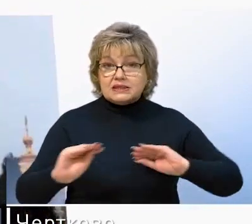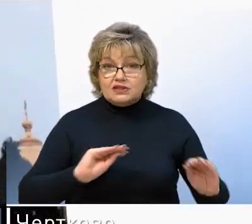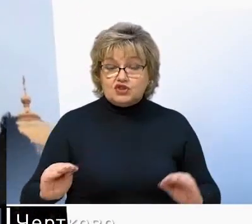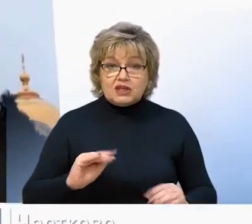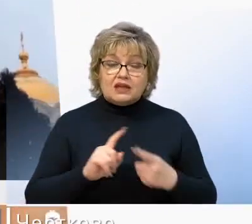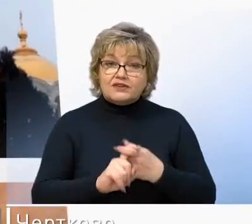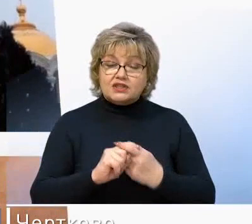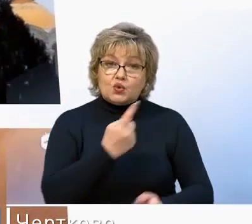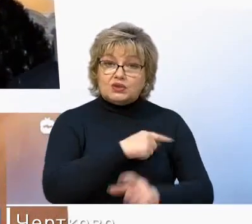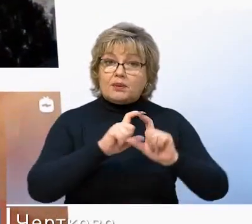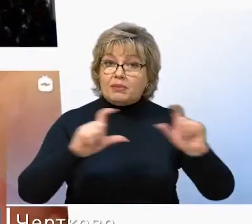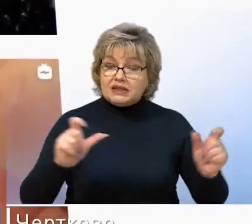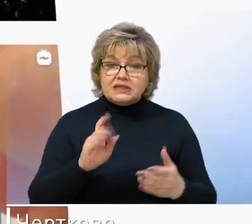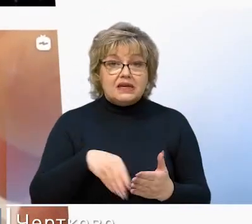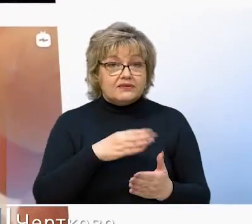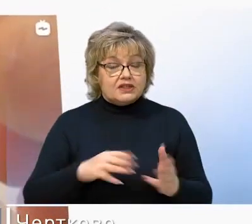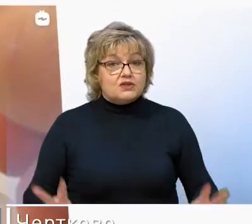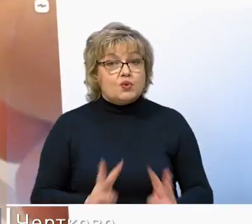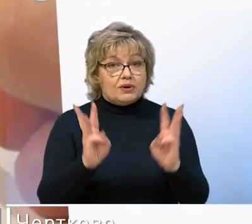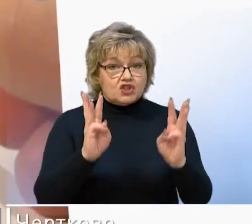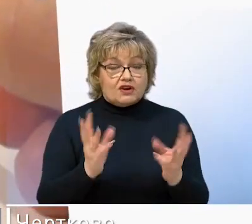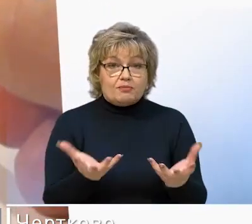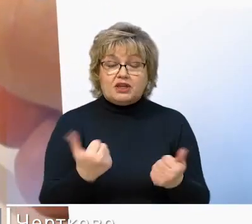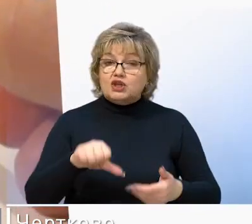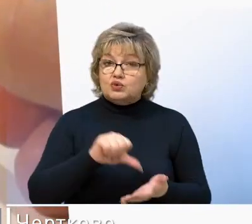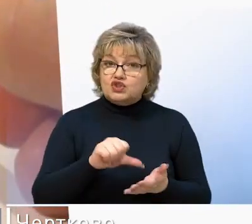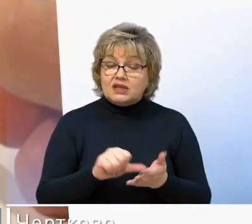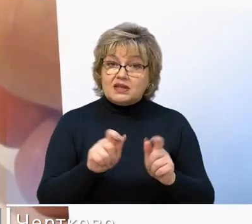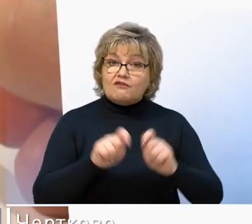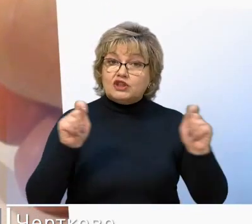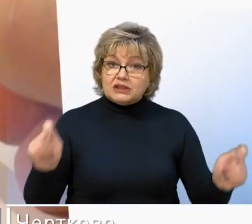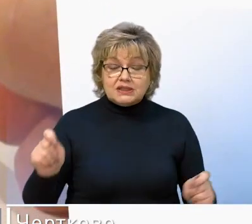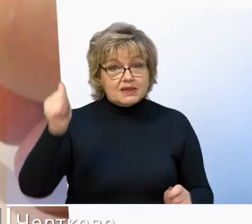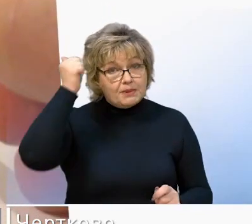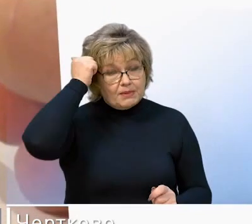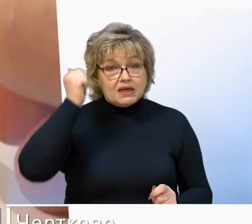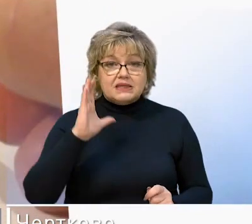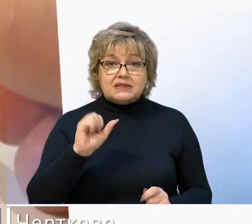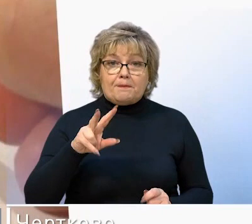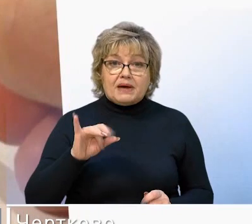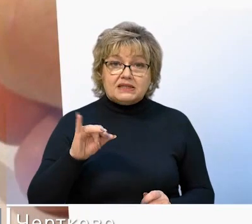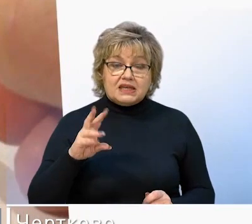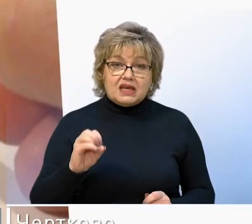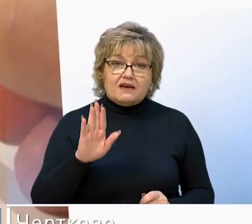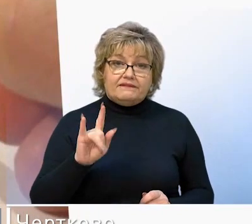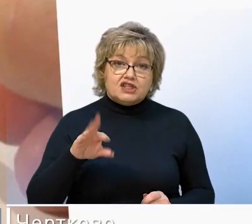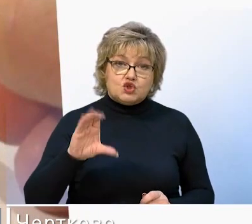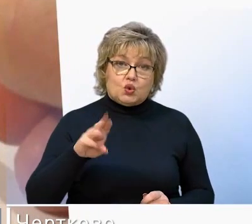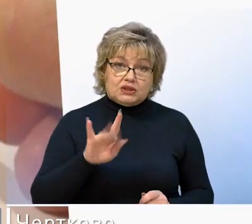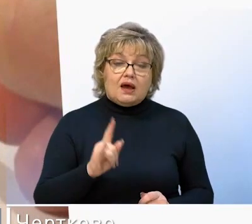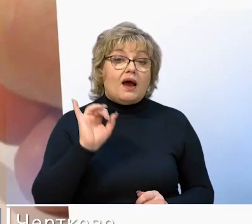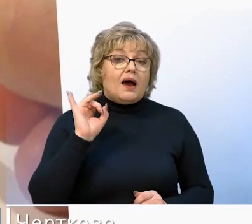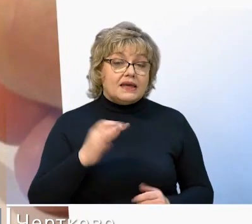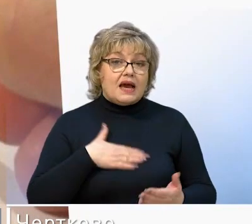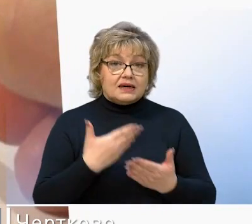инфекционных больниц и ликвидацию пожаров. Принял участие в открытии мемориального комплекса «Самбекские высоты», а